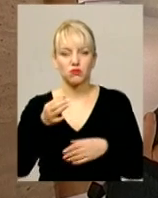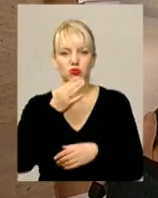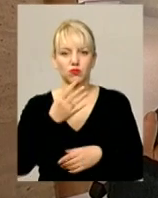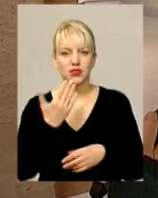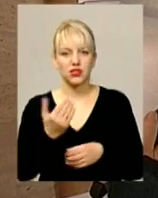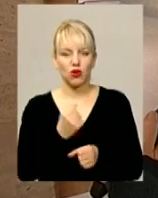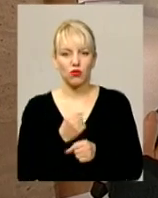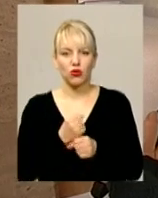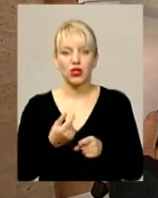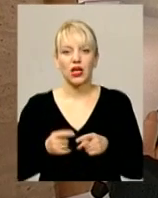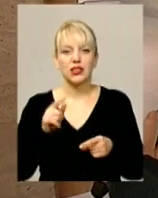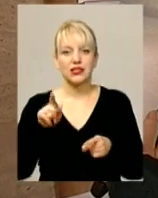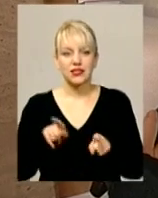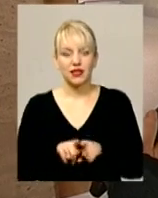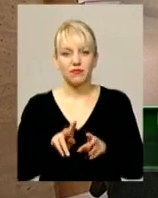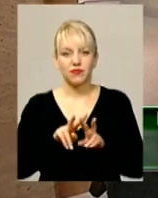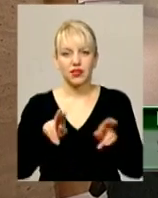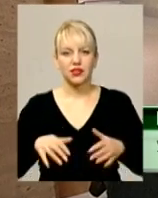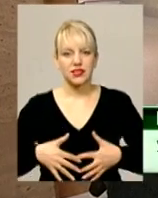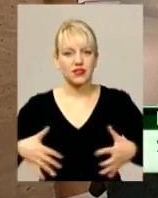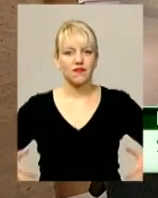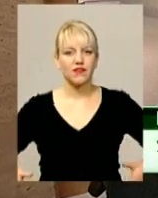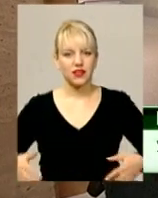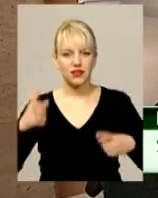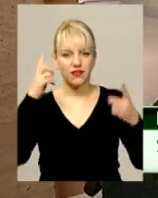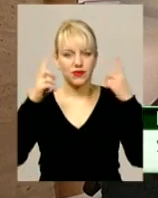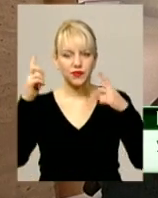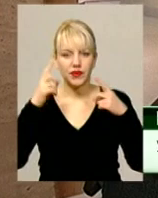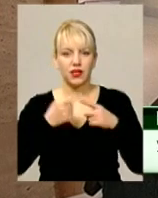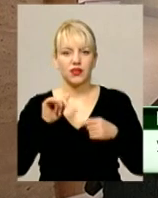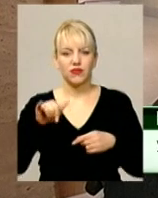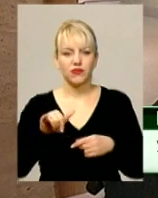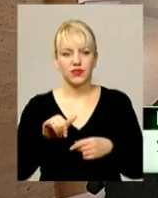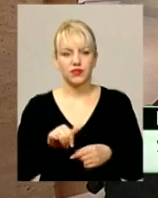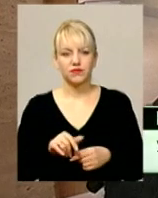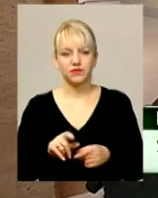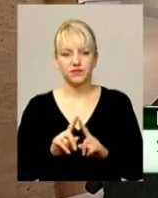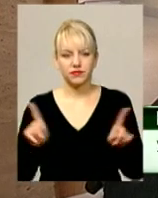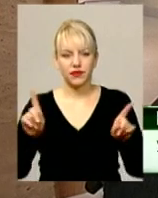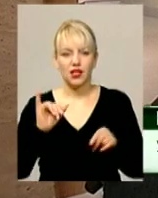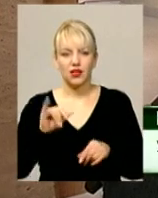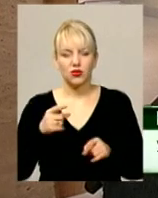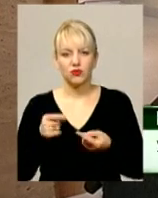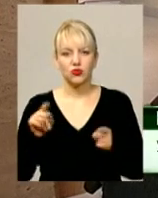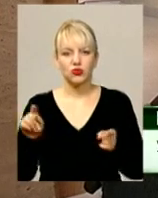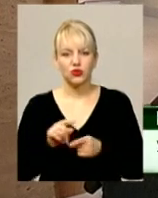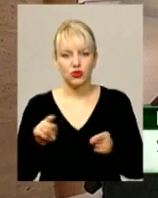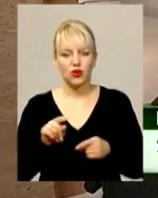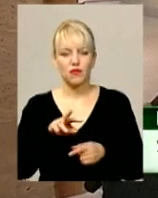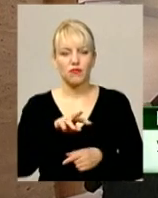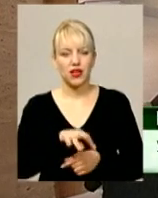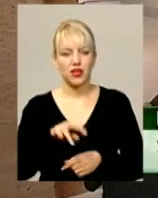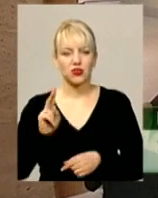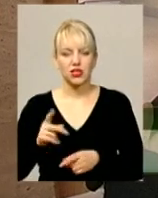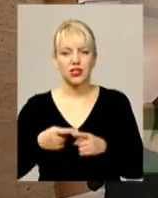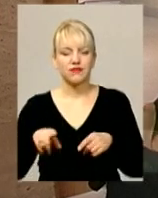нібито такий звір містичний, звичайно, можливо фантастичний, тому що Марії Примеченко